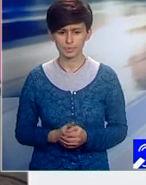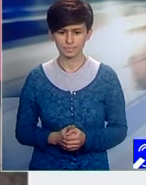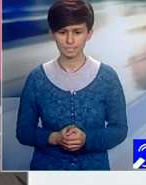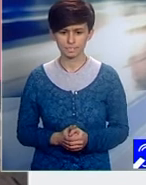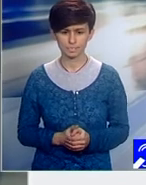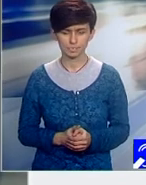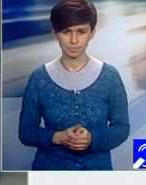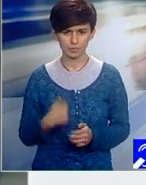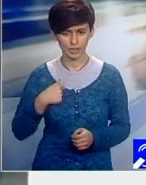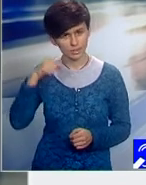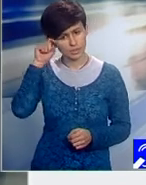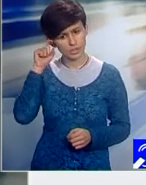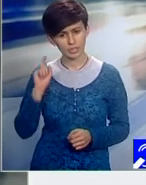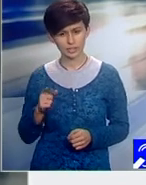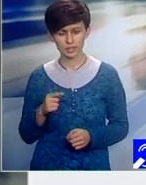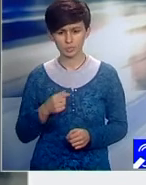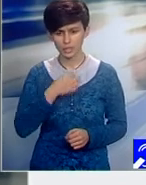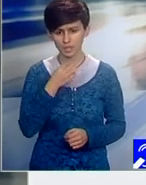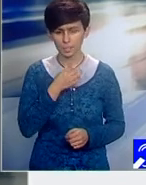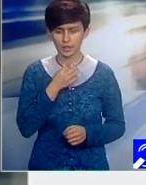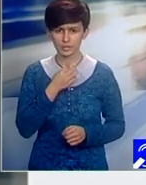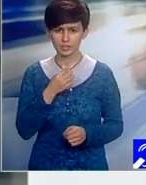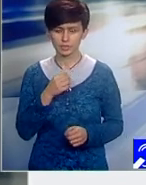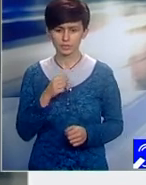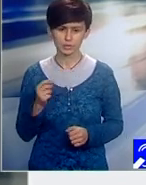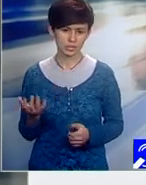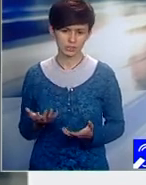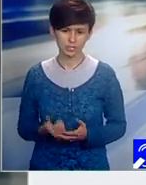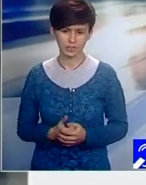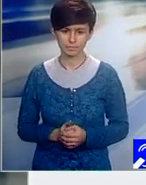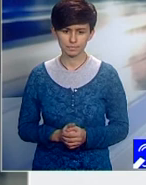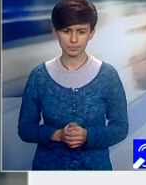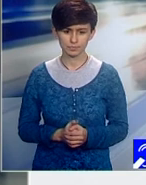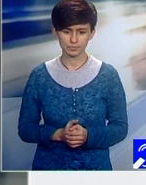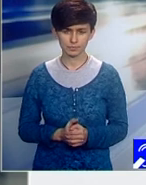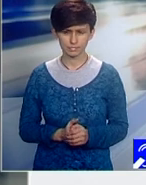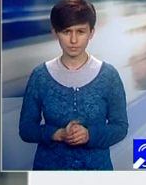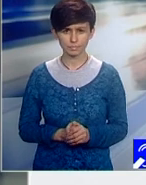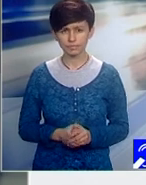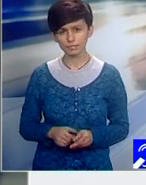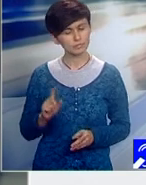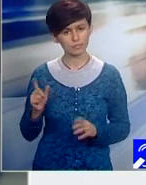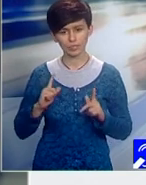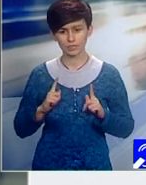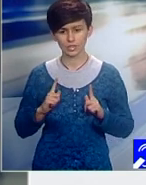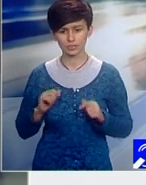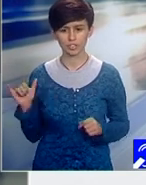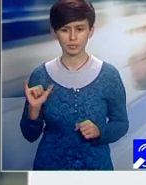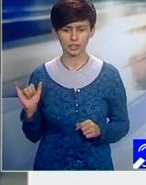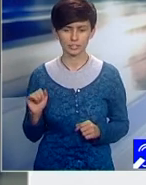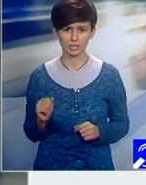că ar trebui să intervin la acest moment. Să nu aștepte cineva,